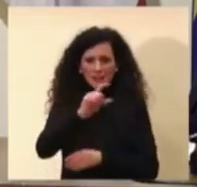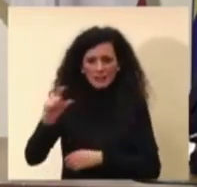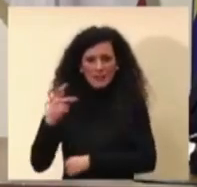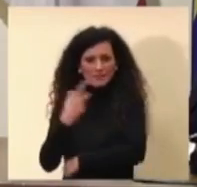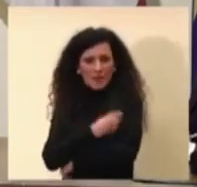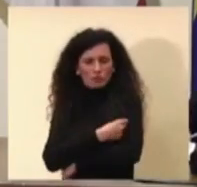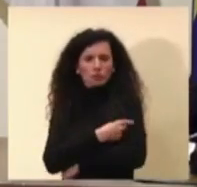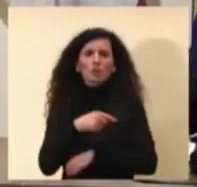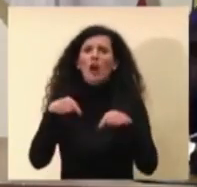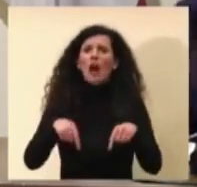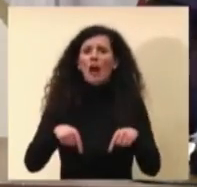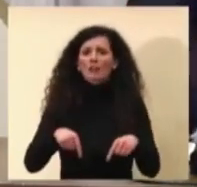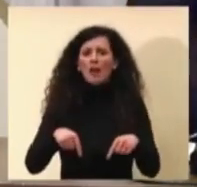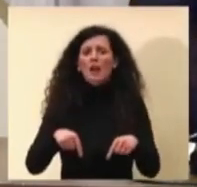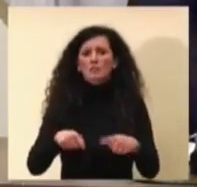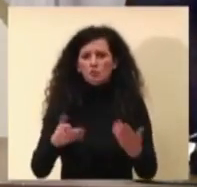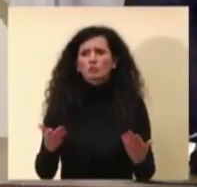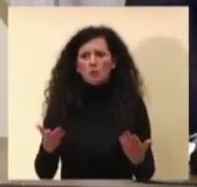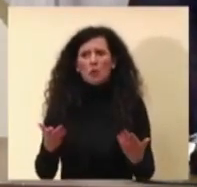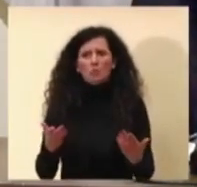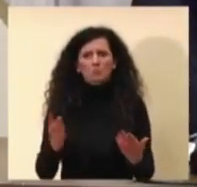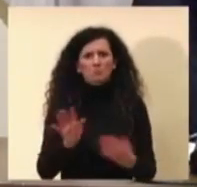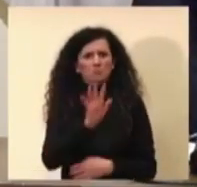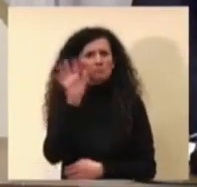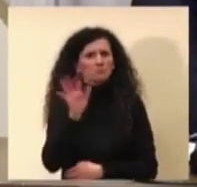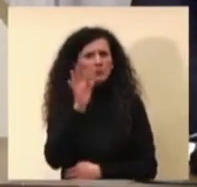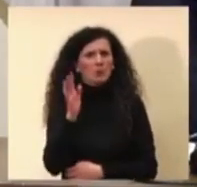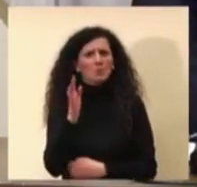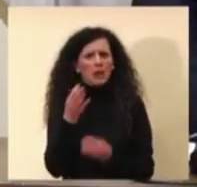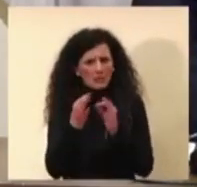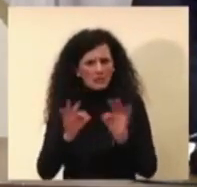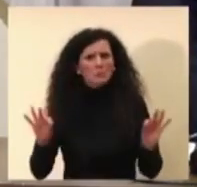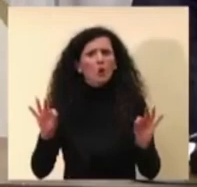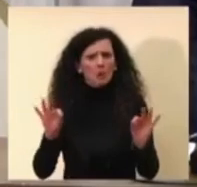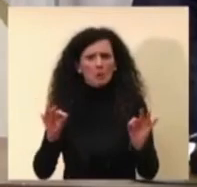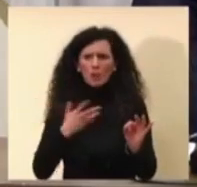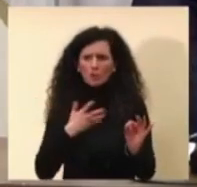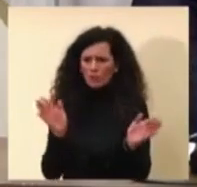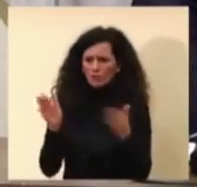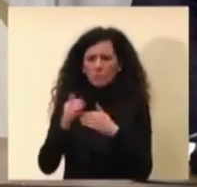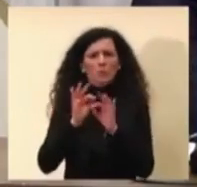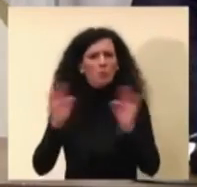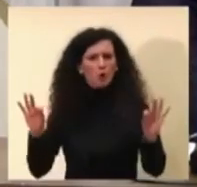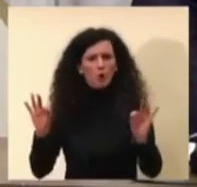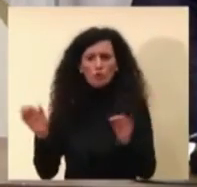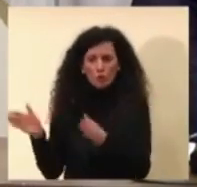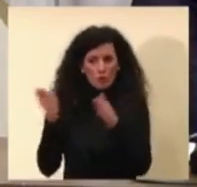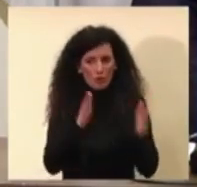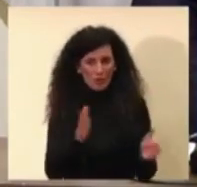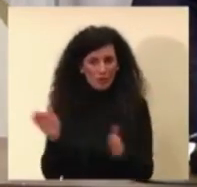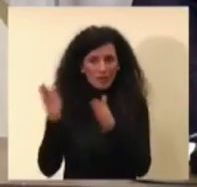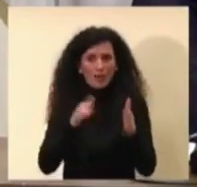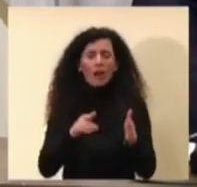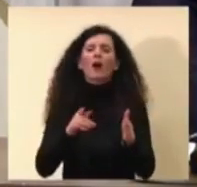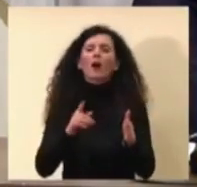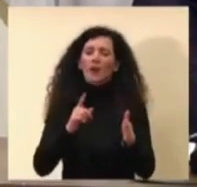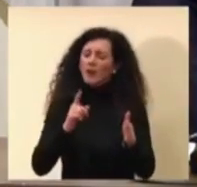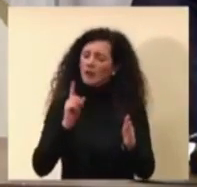adesso si stanno rendendo disponibili sempre più dosi dobbiamo essere veloci dobbiamo anche anticipare